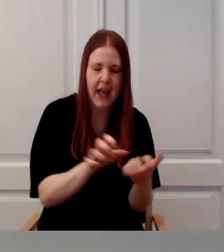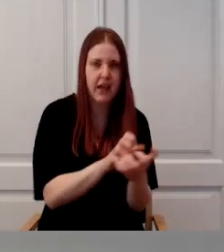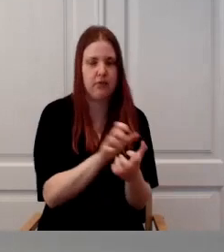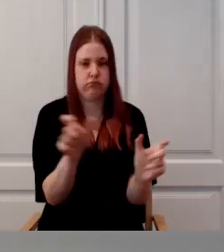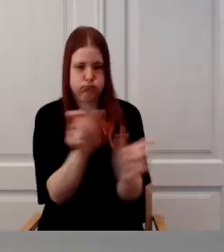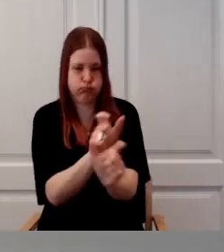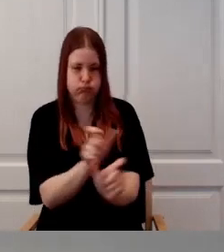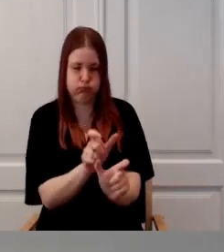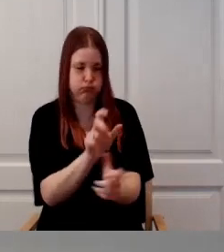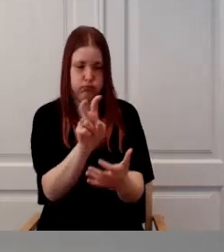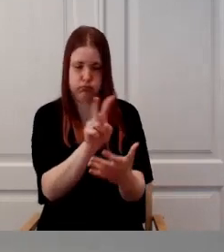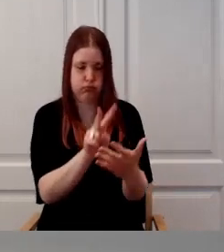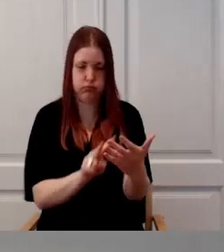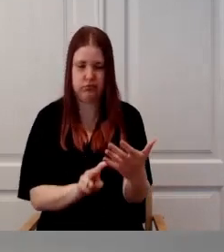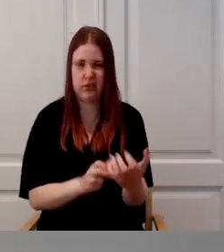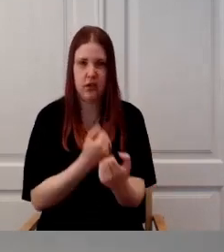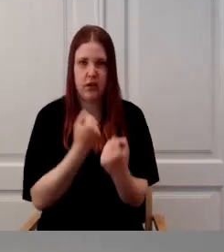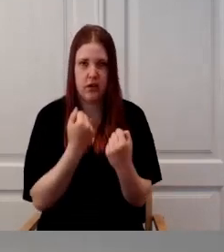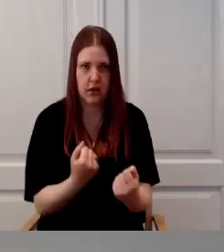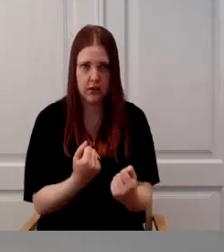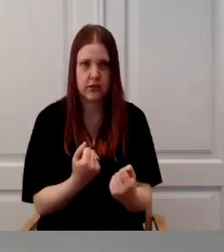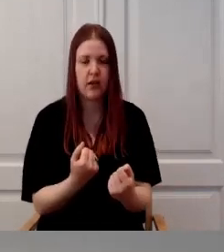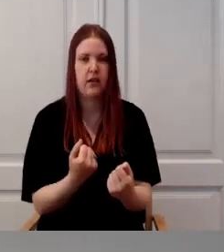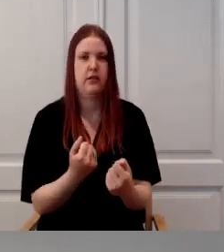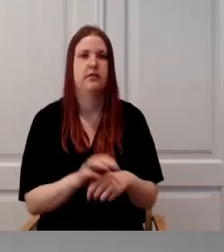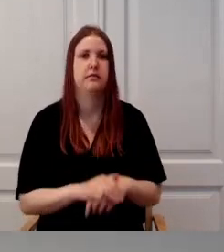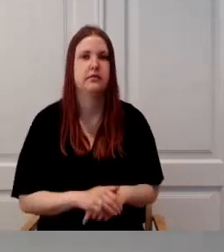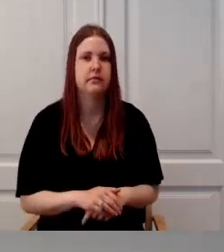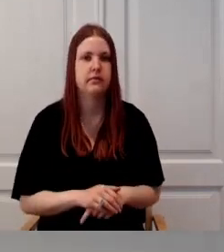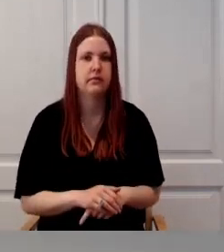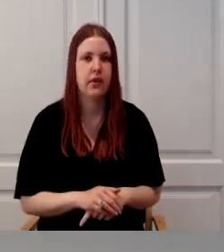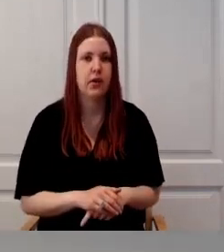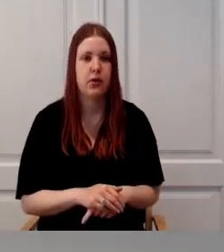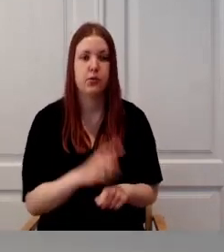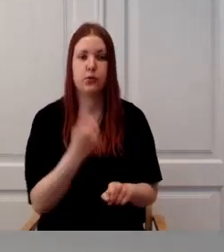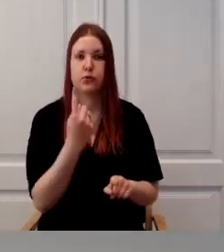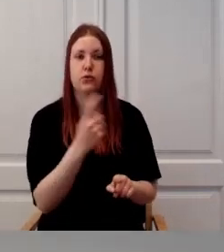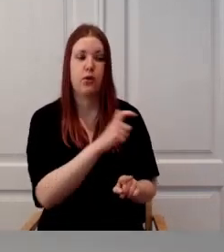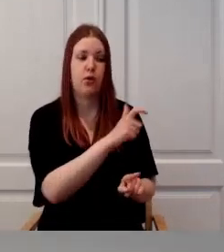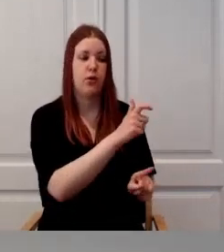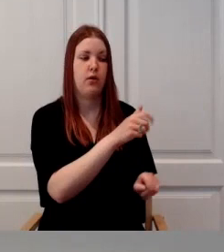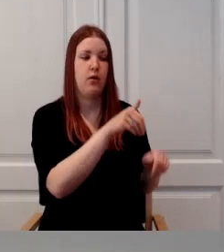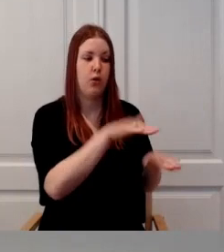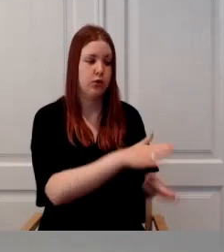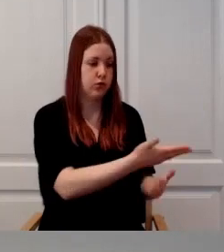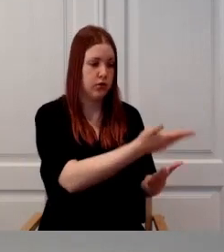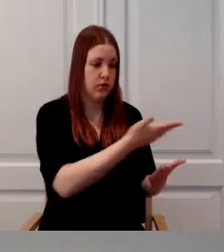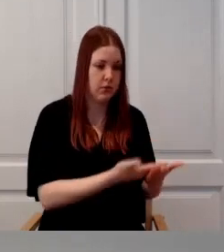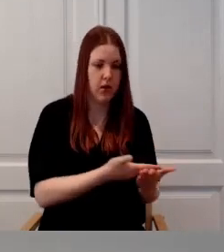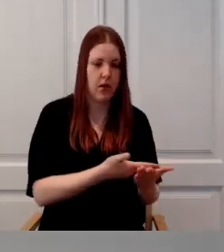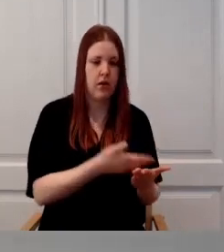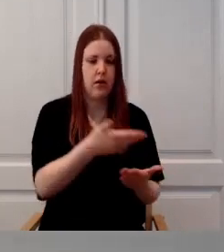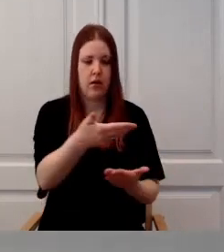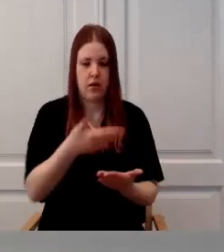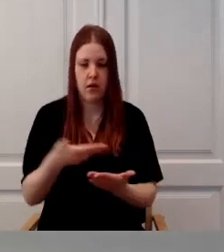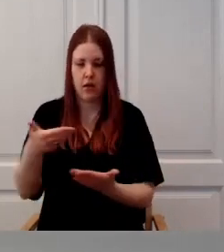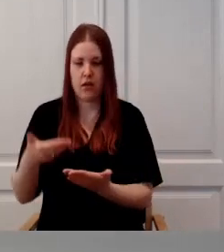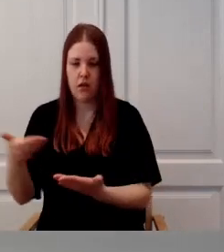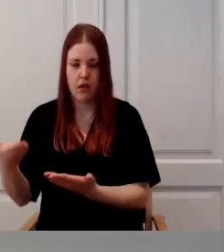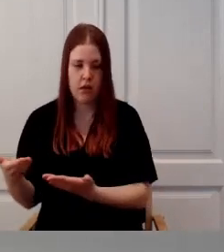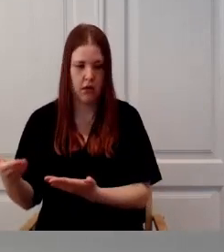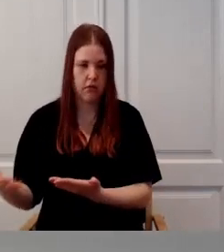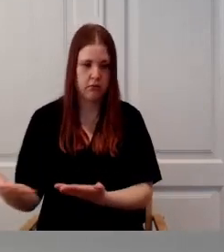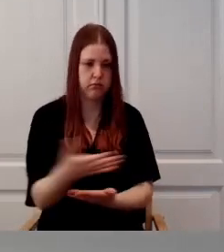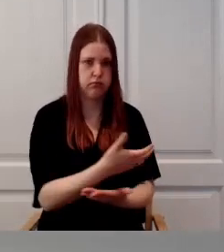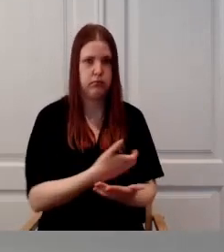Ja ka tegelikult arendus on mõttes väga keeruline, sest sa pead arvesse võtma ühe otsuse vormistamise väga palju erinevad asjaolused. Ja lõpuks tuleb välja